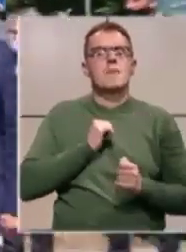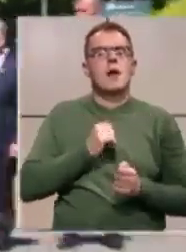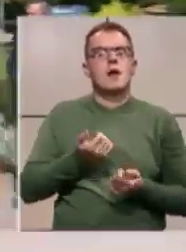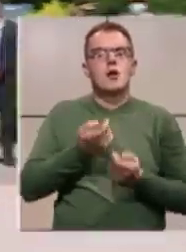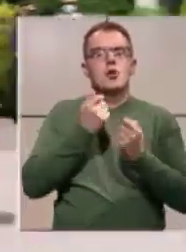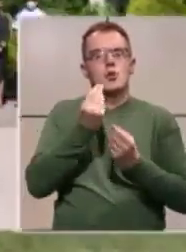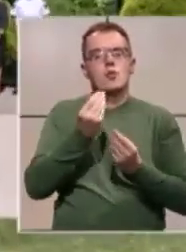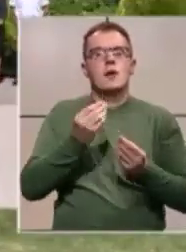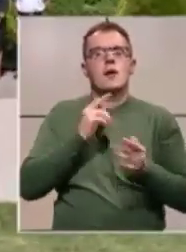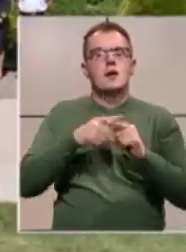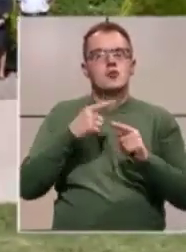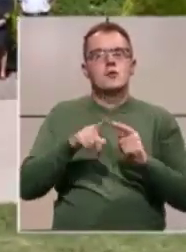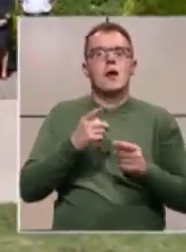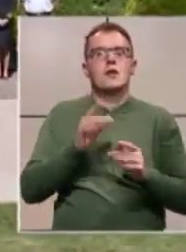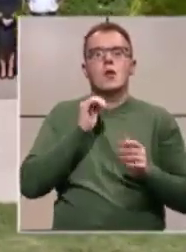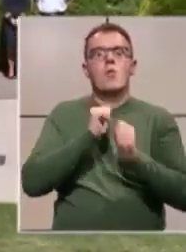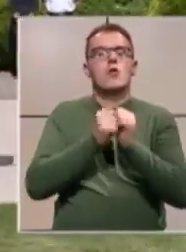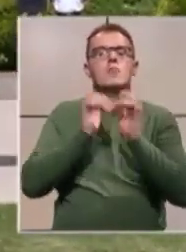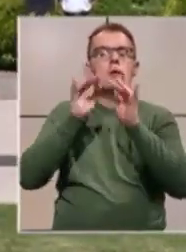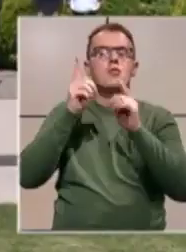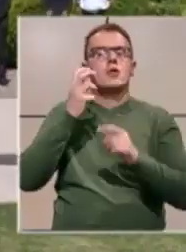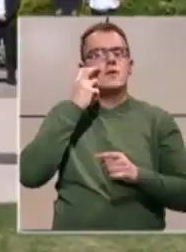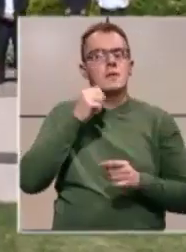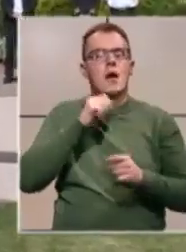rezultate u borbi protiv kriminala i korupcije.